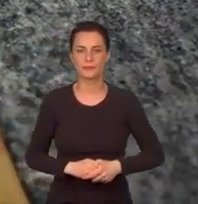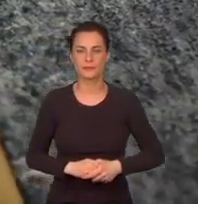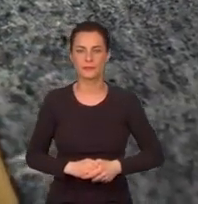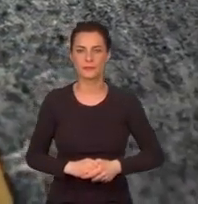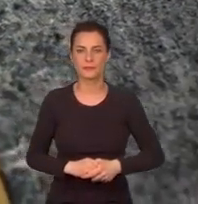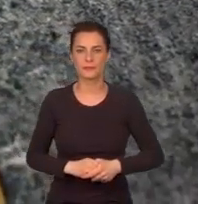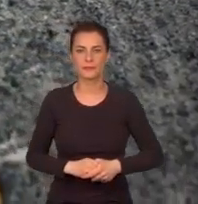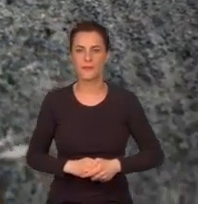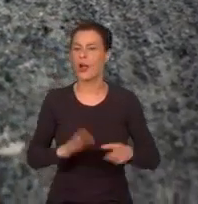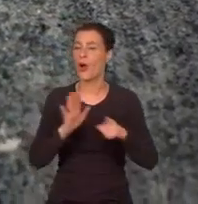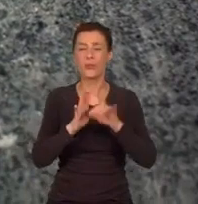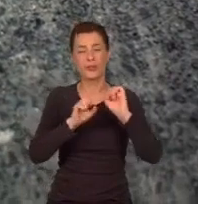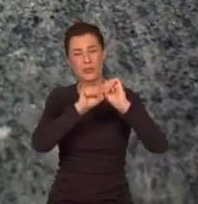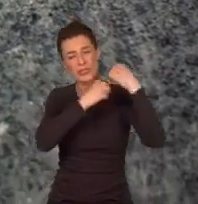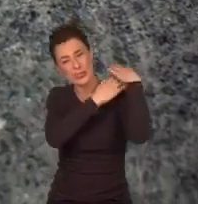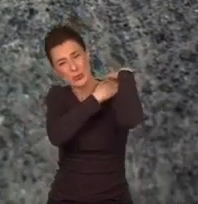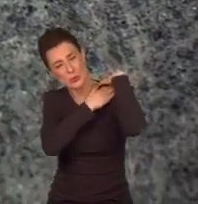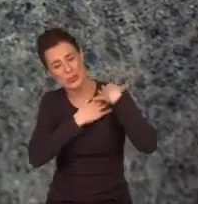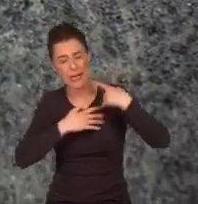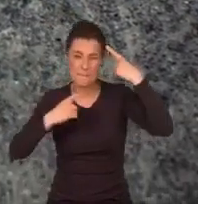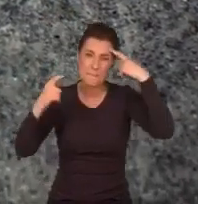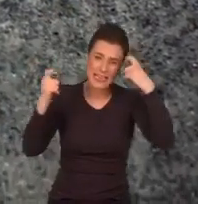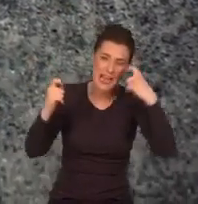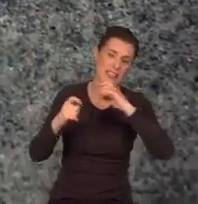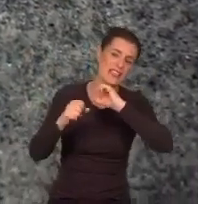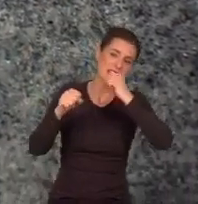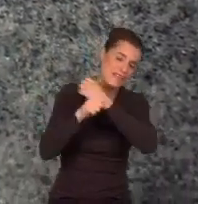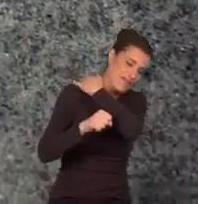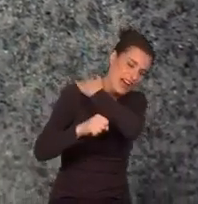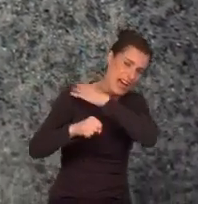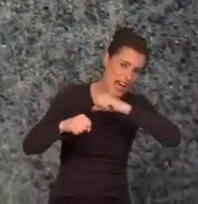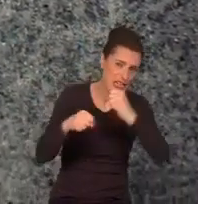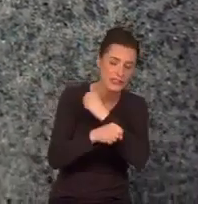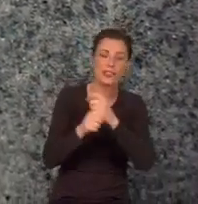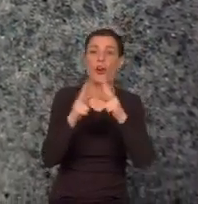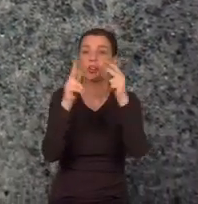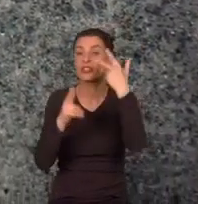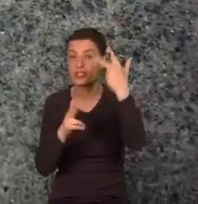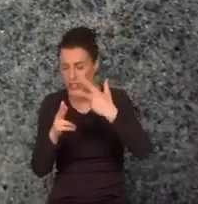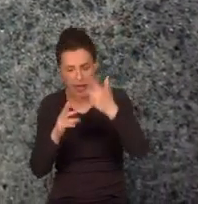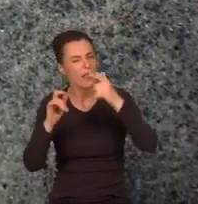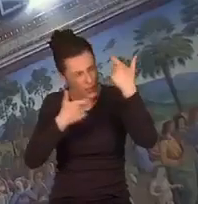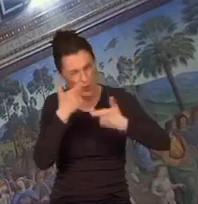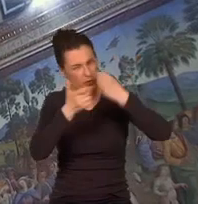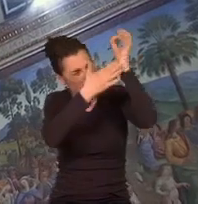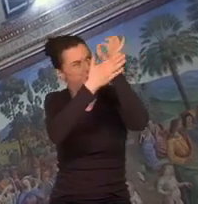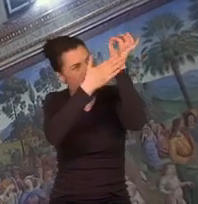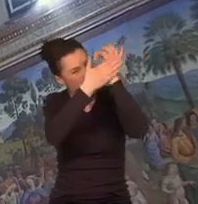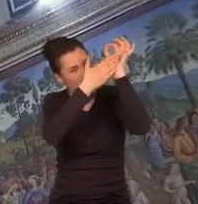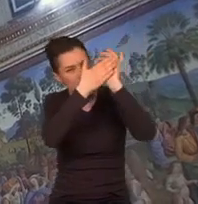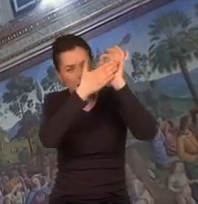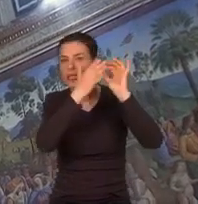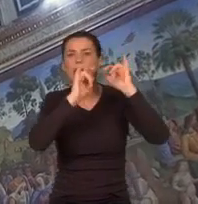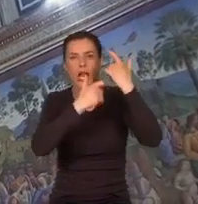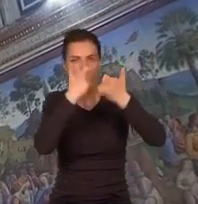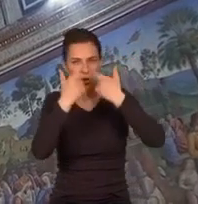Zmagając się ze skurczami, migrenami i sztywnieniem karku, przez ponad trzy lata ilustrował sceny biblijne i grając z